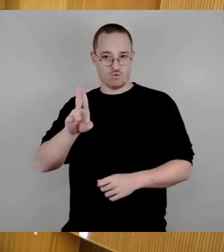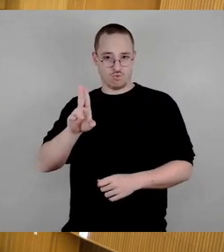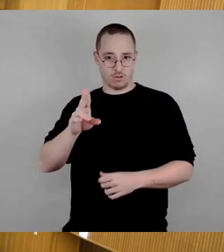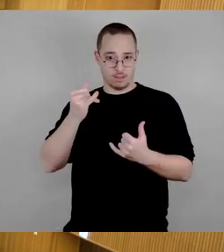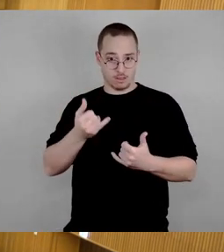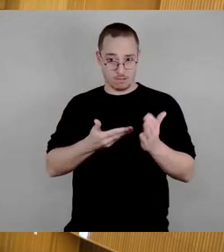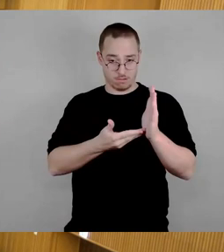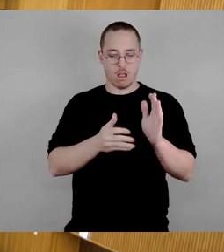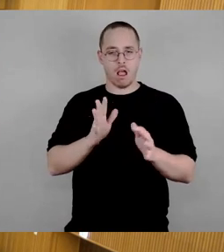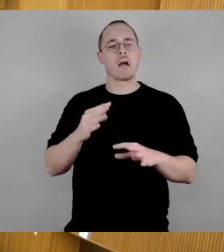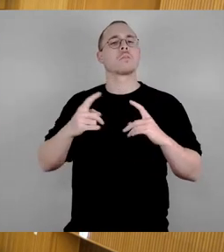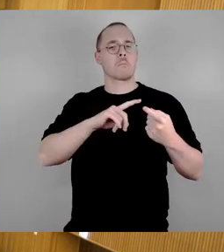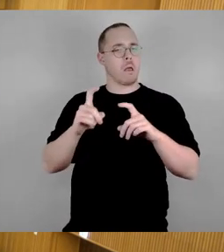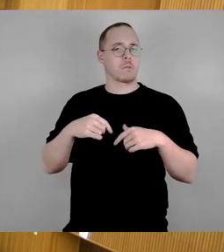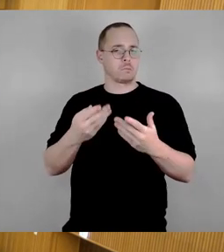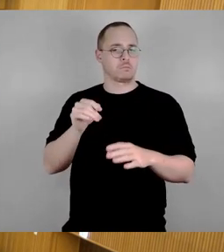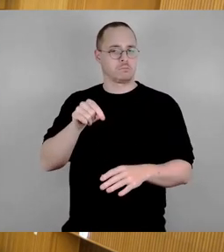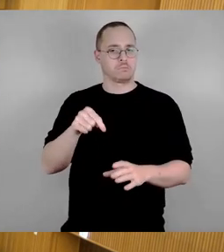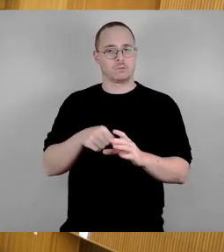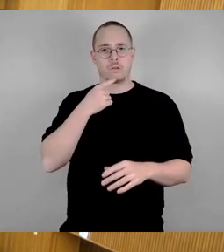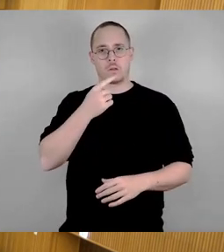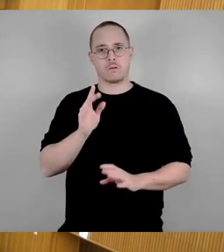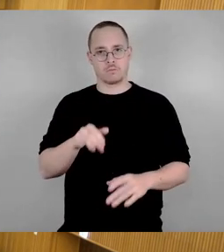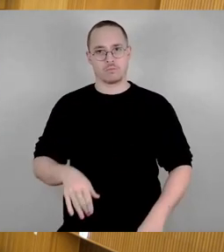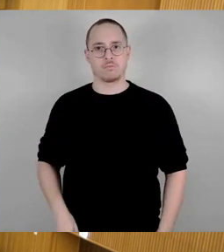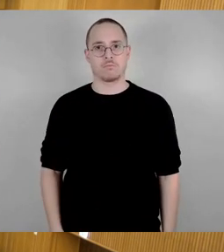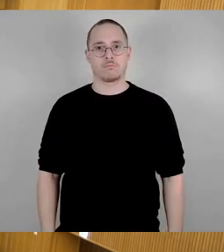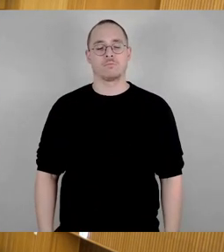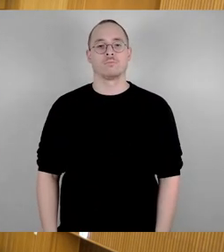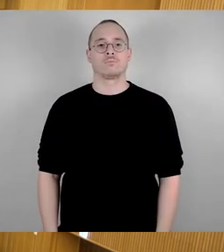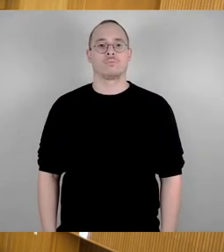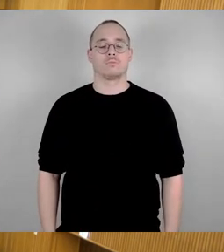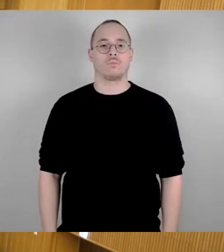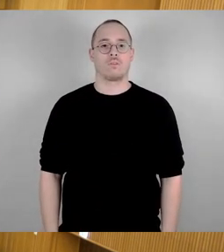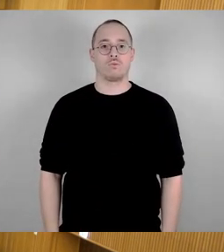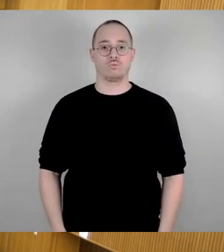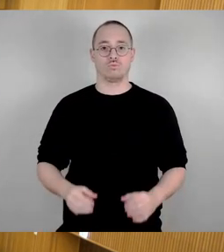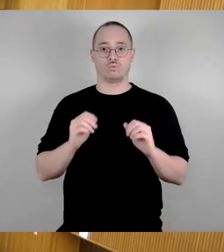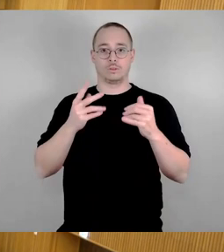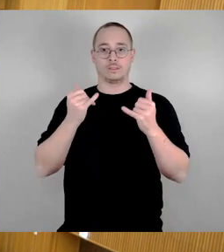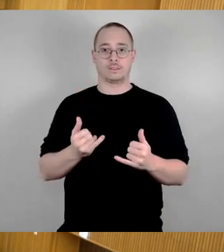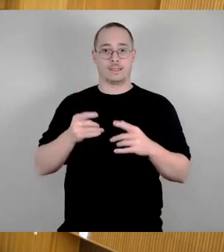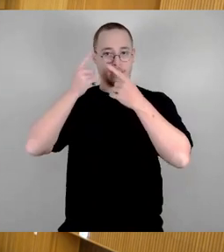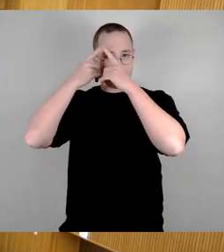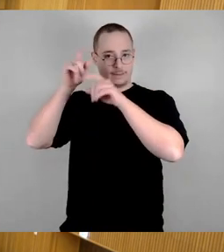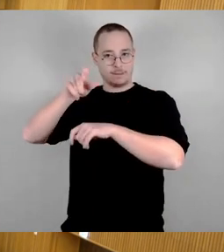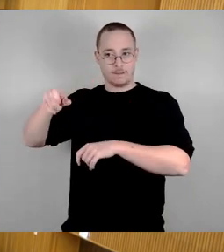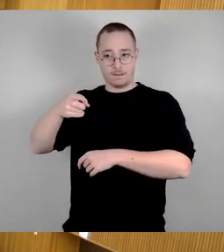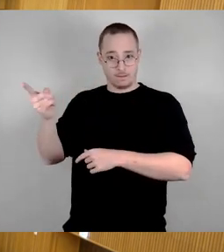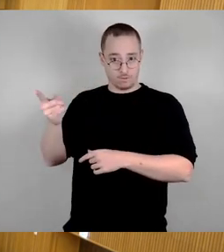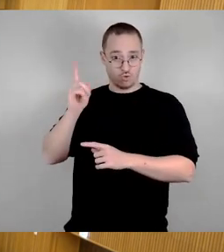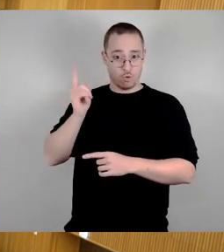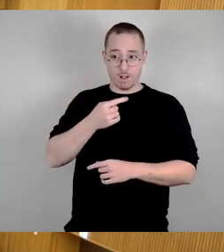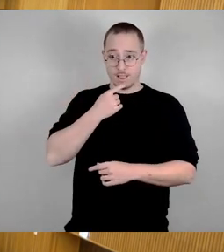Der Herr Nietzsche hat ja den Einrecher gemacht, damit wären jetzt die Dissidenten dran. Wird nochmal das Wort gewünscht? Nein, sie sind durch. Dann AfD,